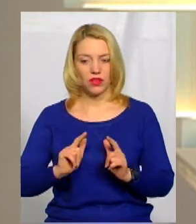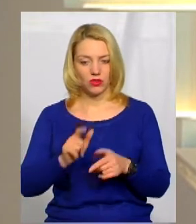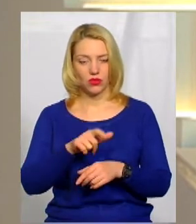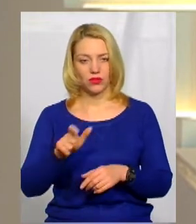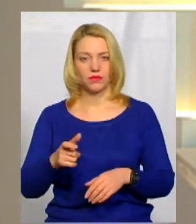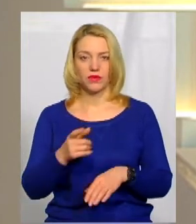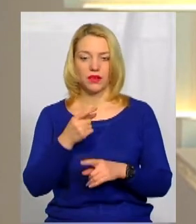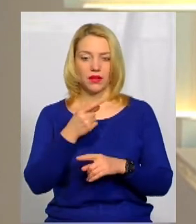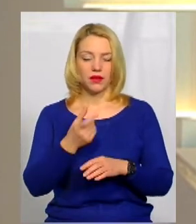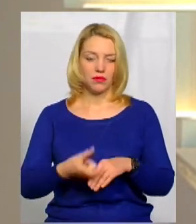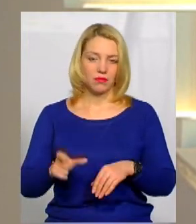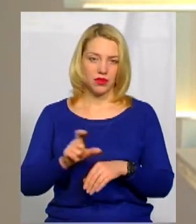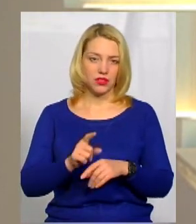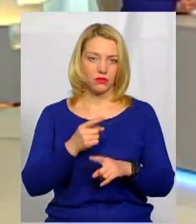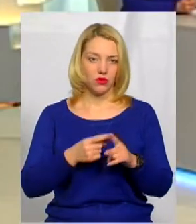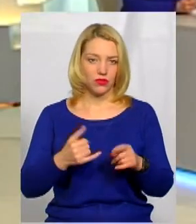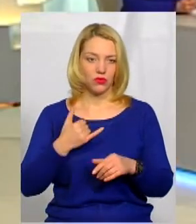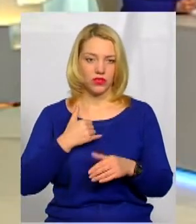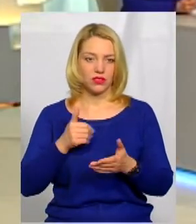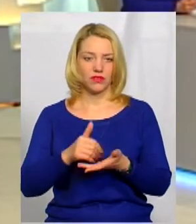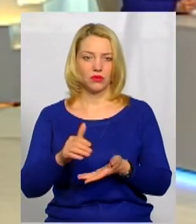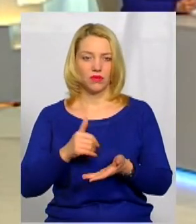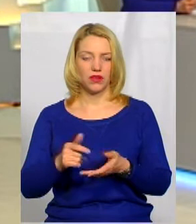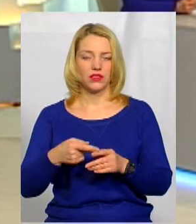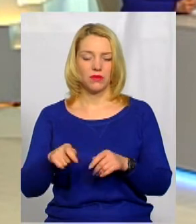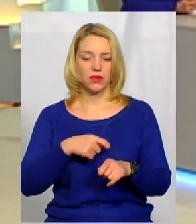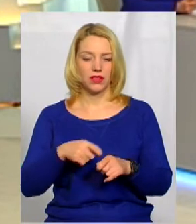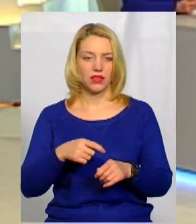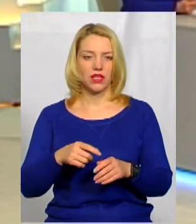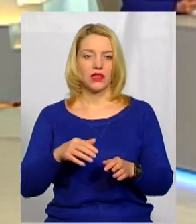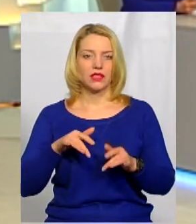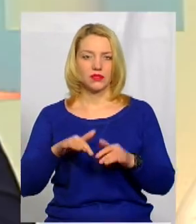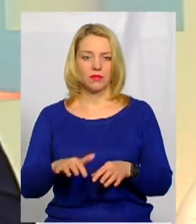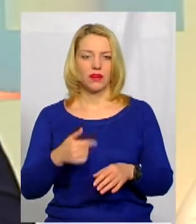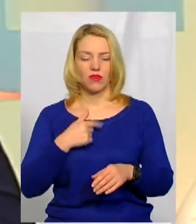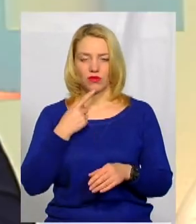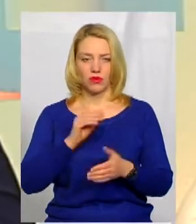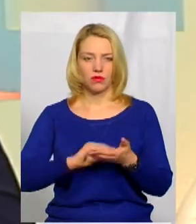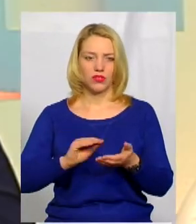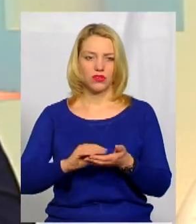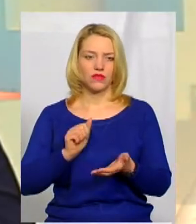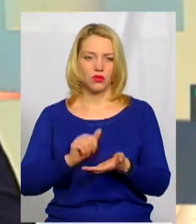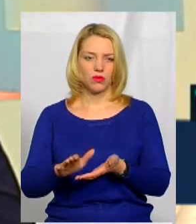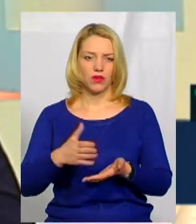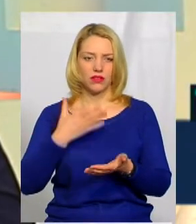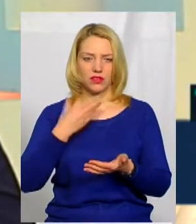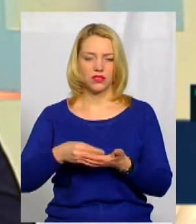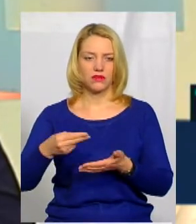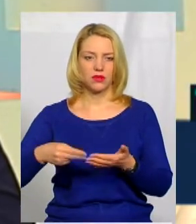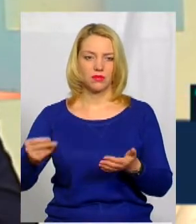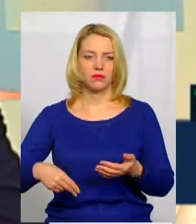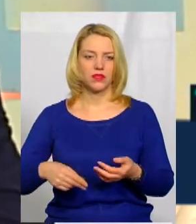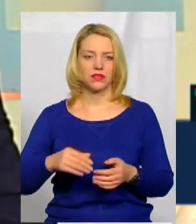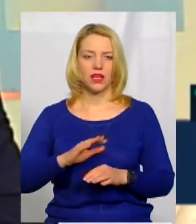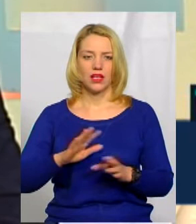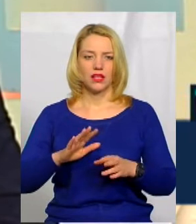Більше половини в нас відмовляються. Тобто вони в матеріалах справ, які ми долучаємо, пишуть, що вони відмовляються, ставлять свій підпис. А вони не